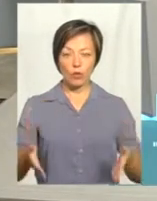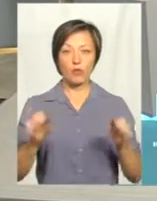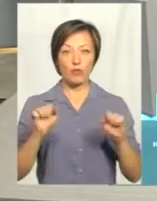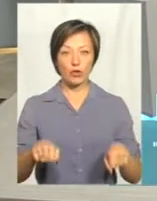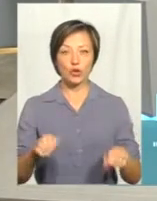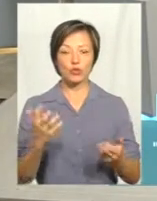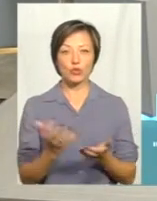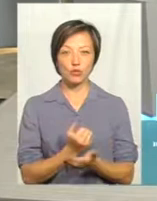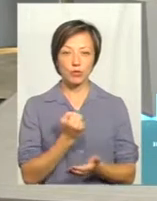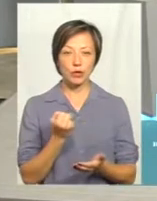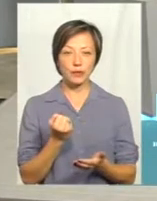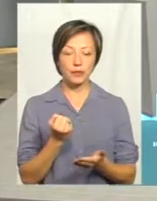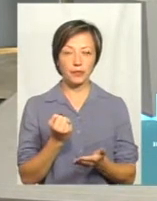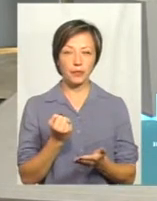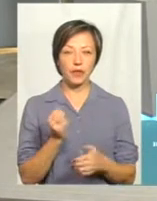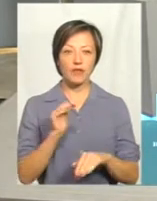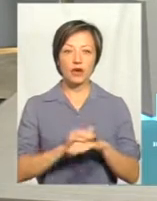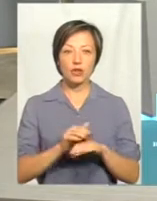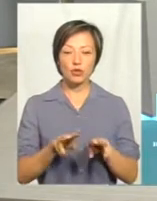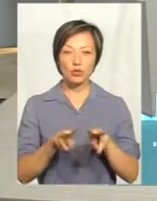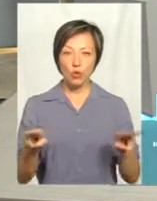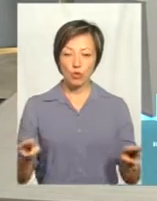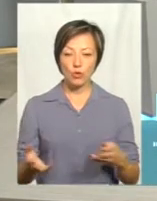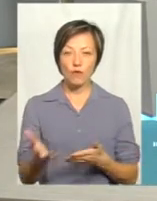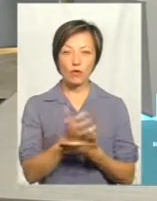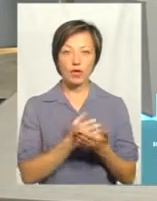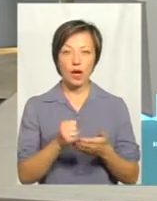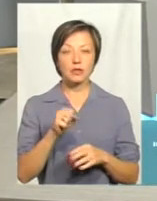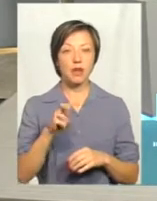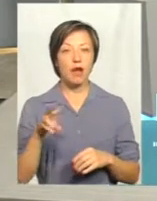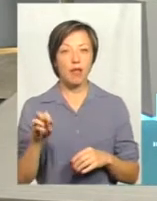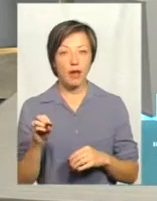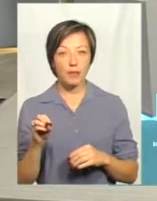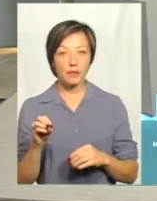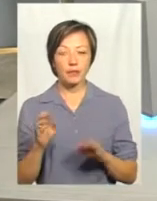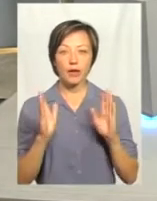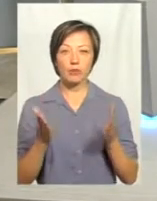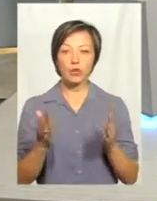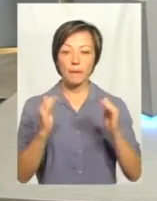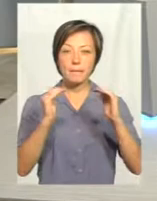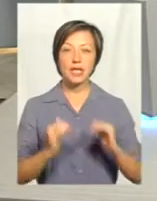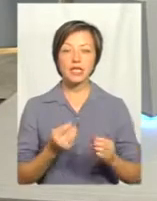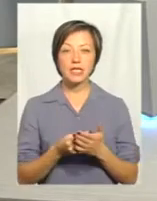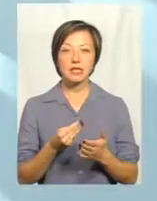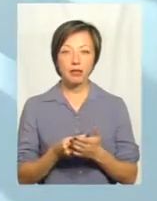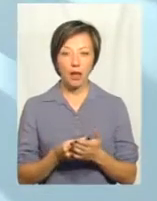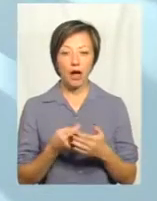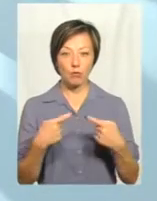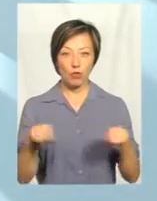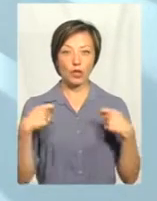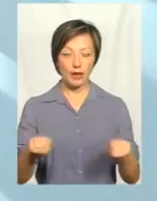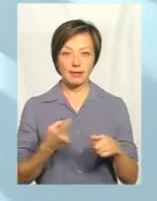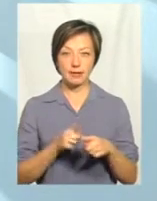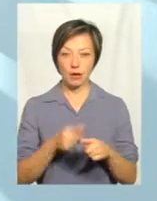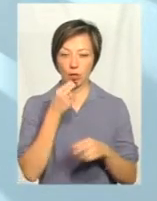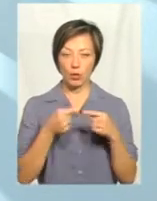здобути фактично схожу урожайність, але, скажімо, буде нижча ціна тоді, коли ця продукція реалізовується.